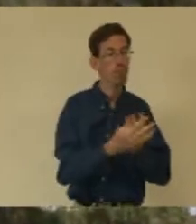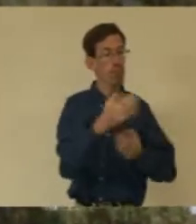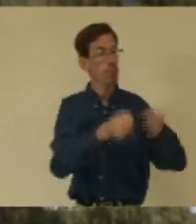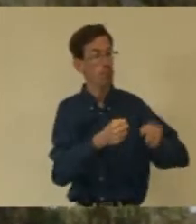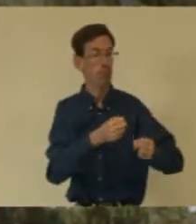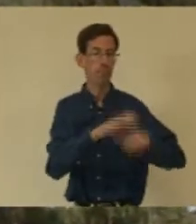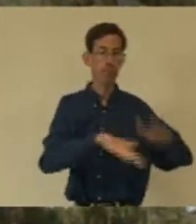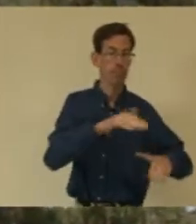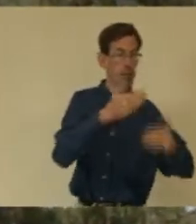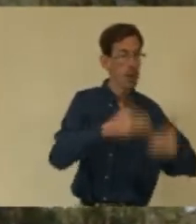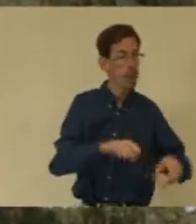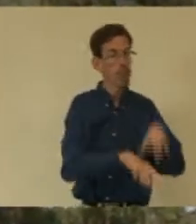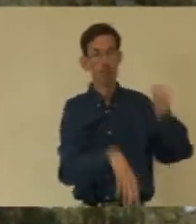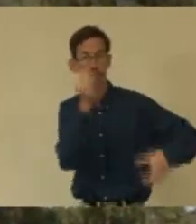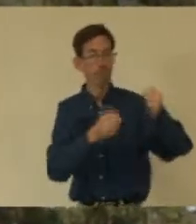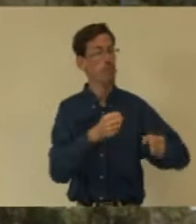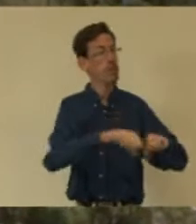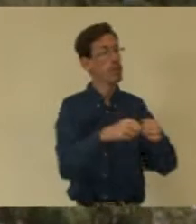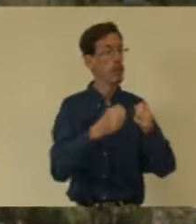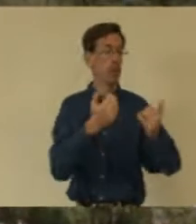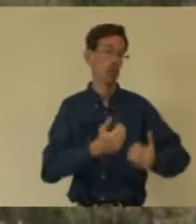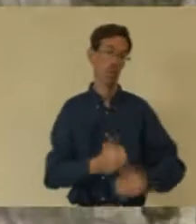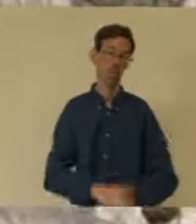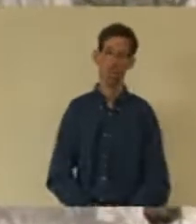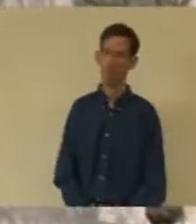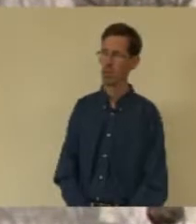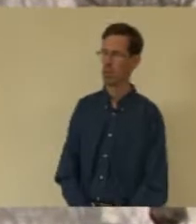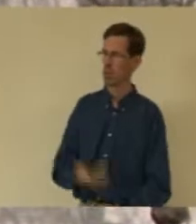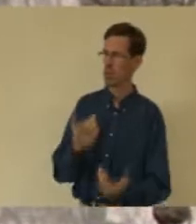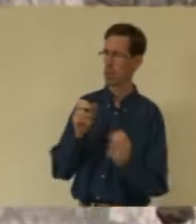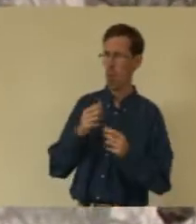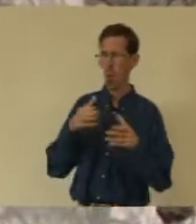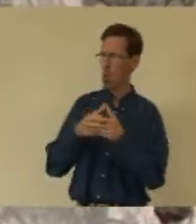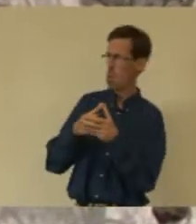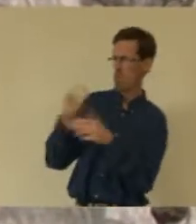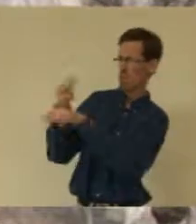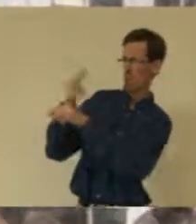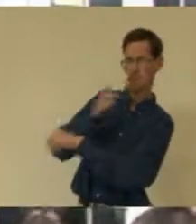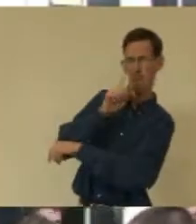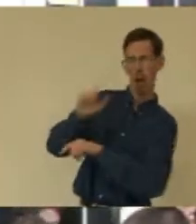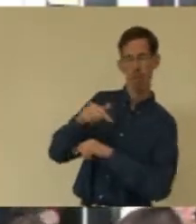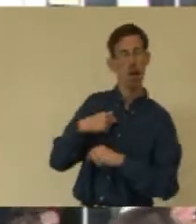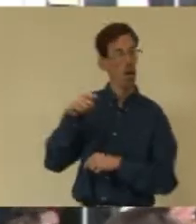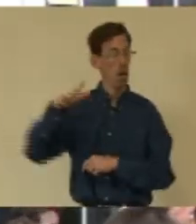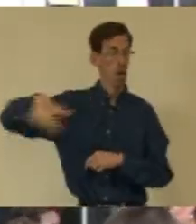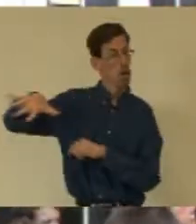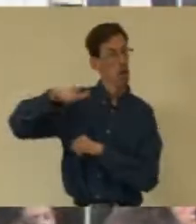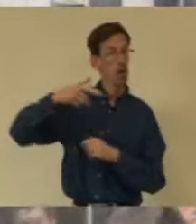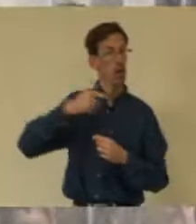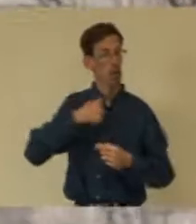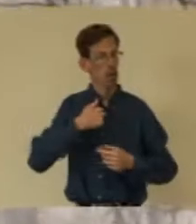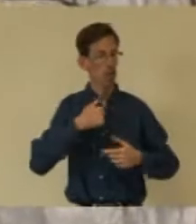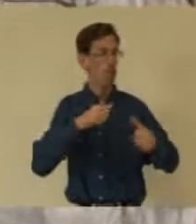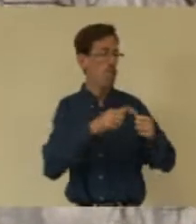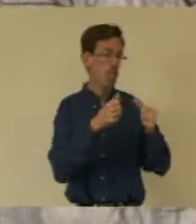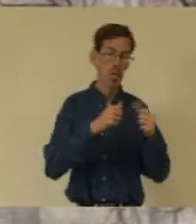marcher sur les plantations, d'arracher et les casser. Et tu peux m'expliquer pourquoi il a un groupe avec une caméra, là ? Ils sont en train de